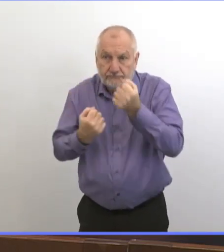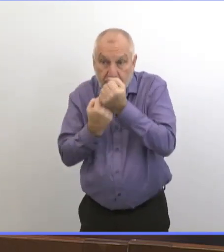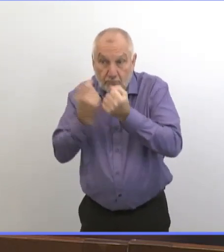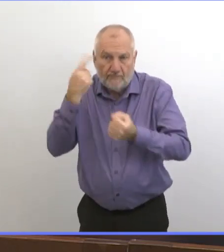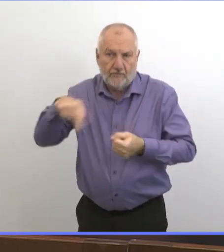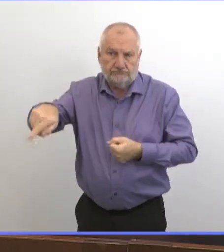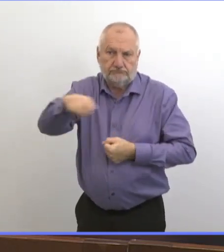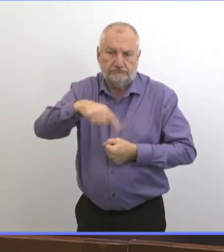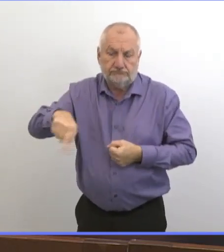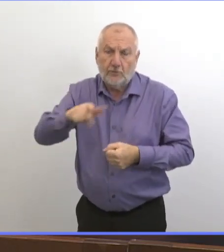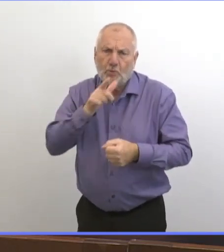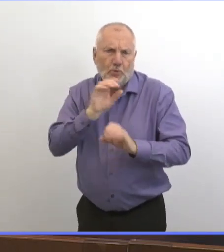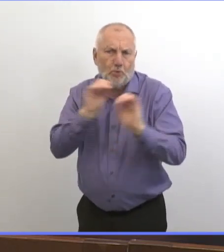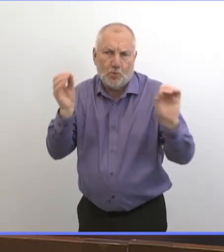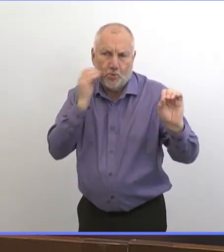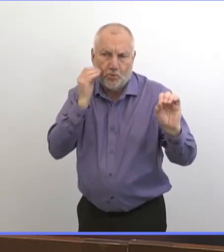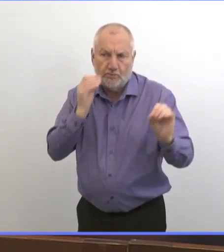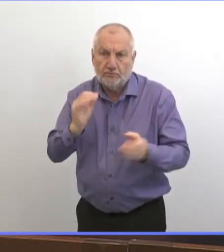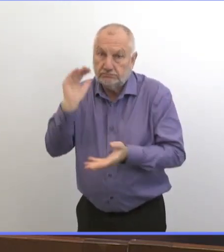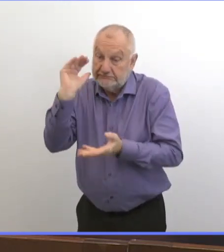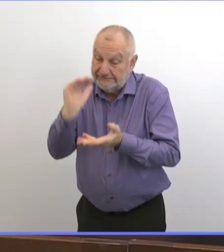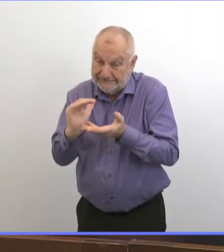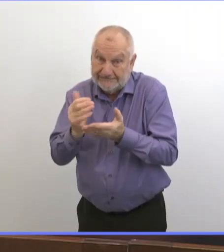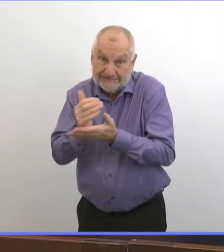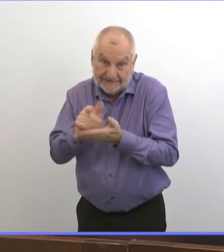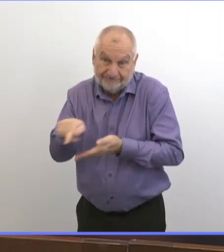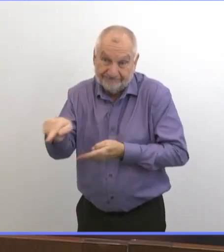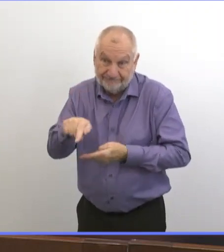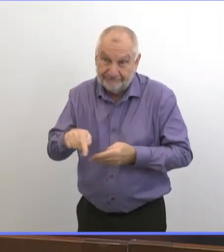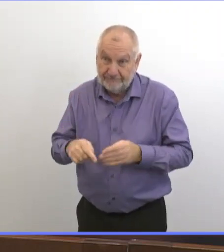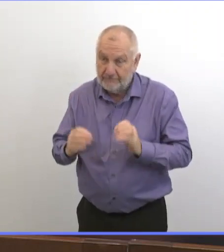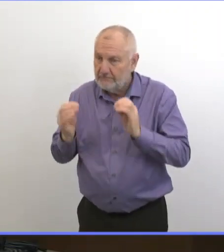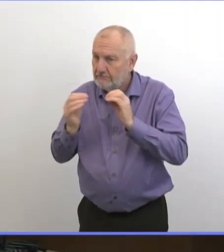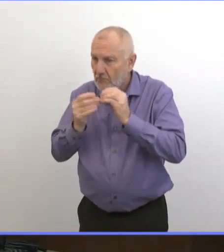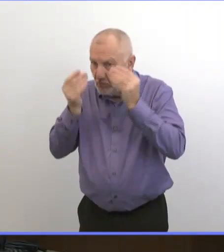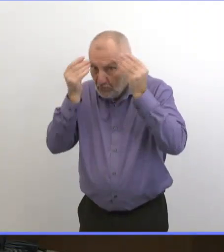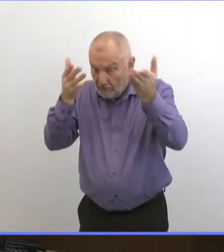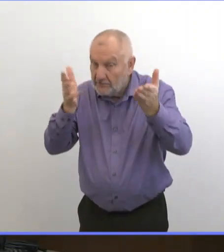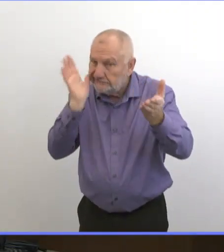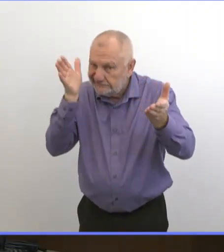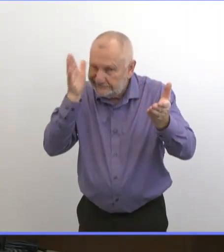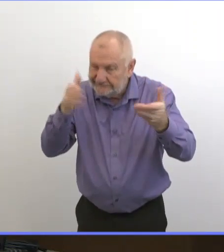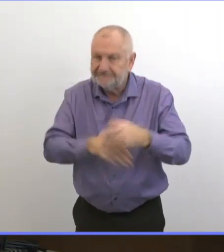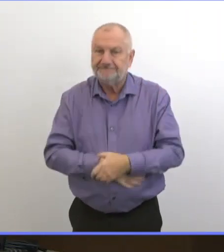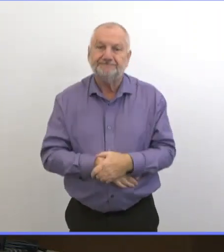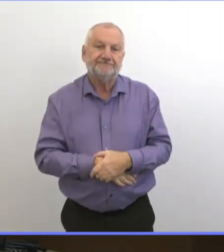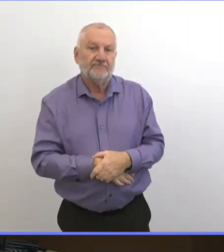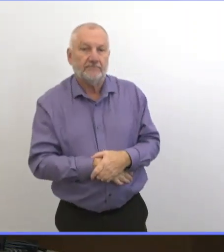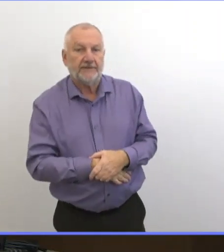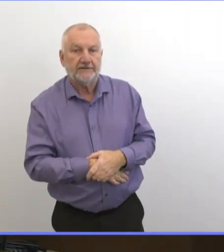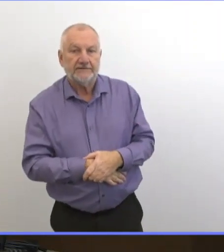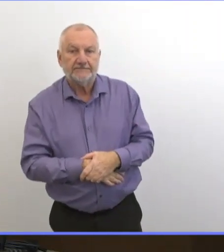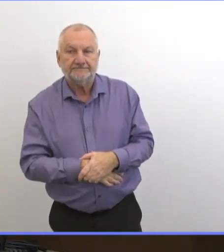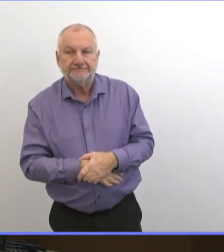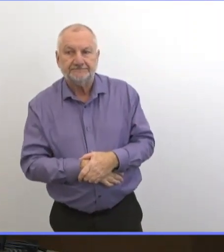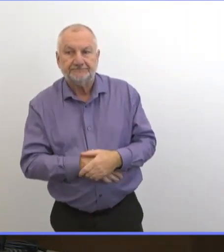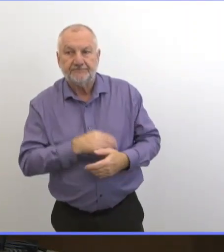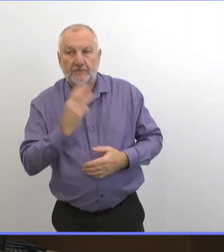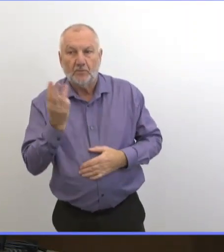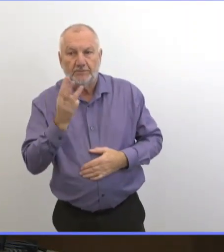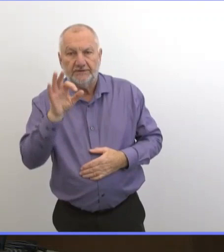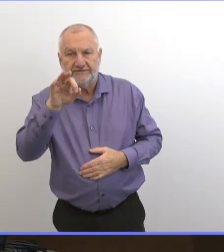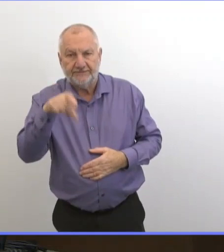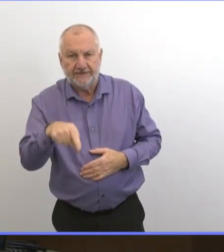Et donc on espère avoir plus de détails bientôt à ce sujet. Du Winnipeg Free Press,